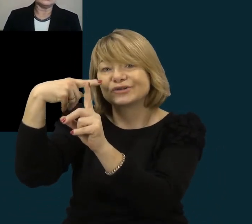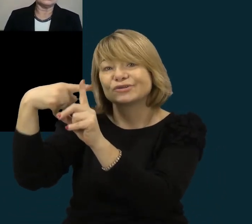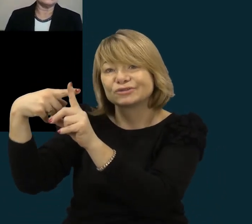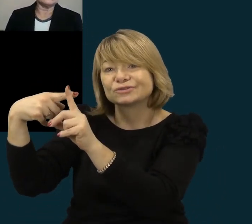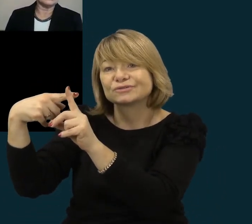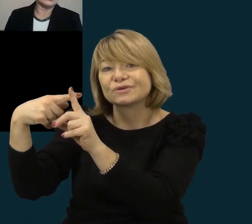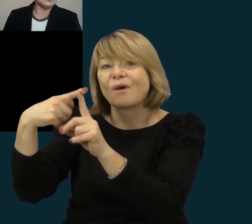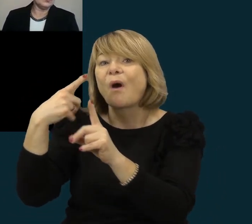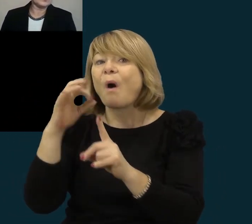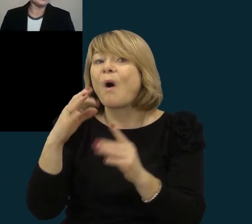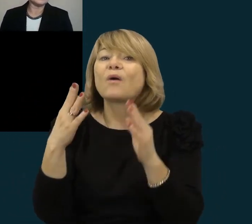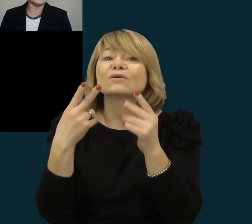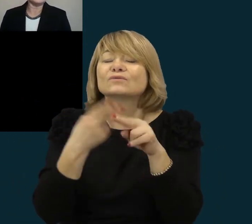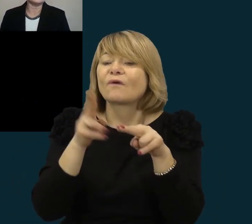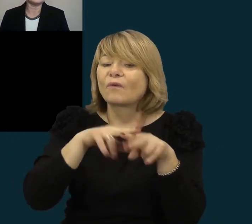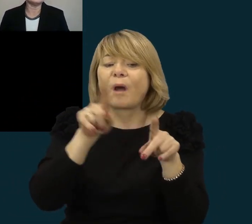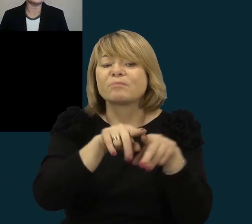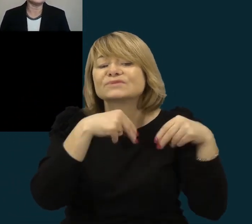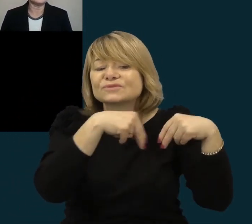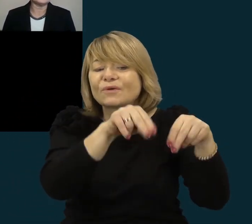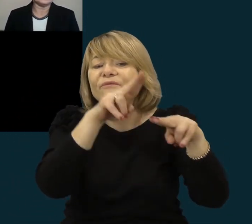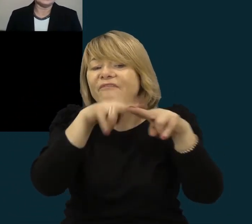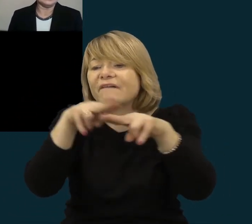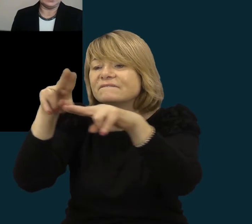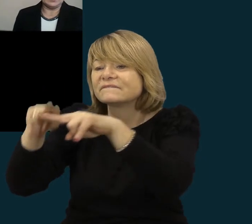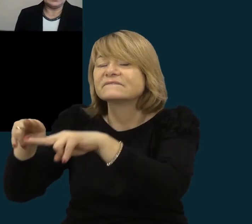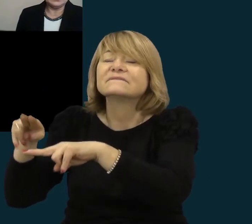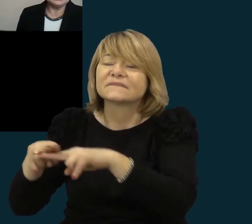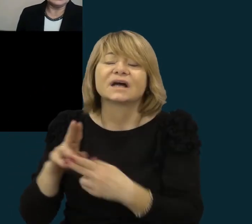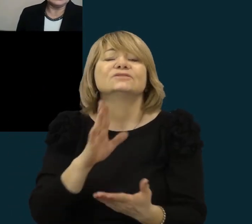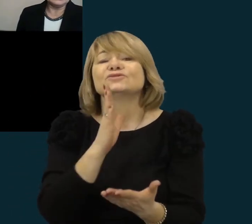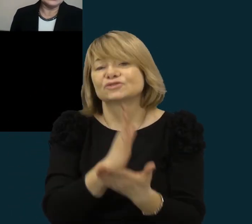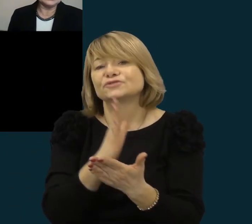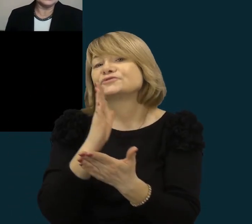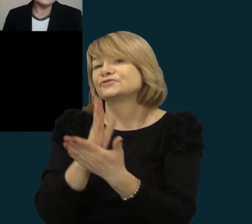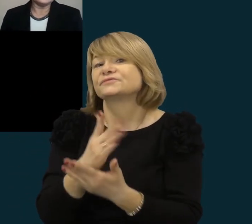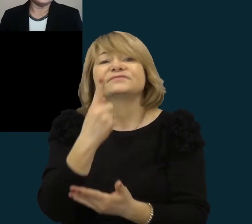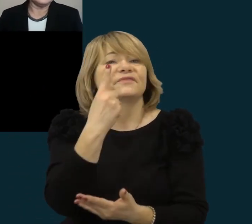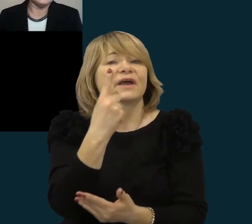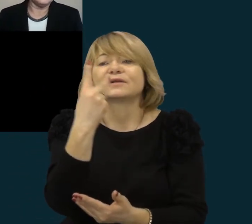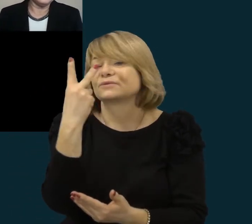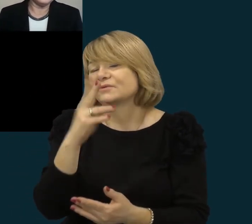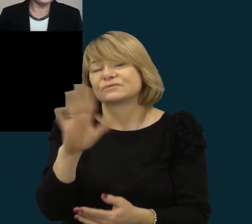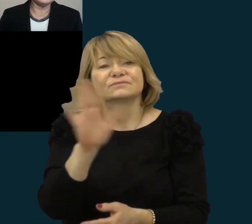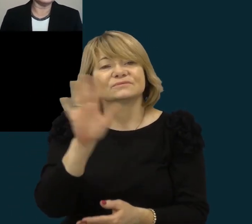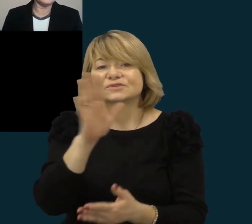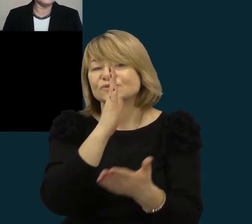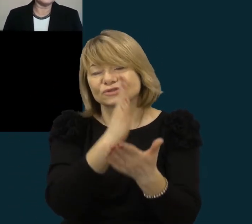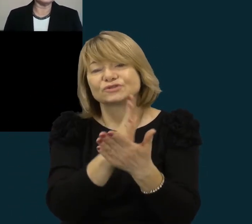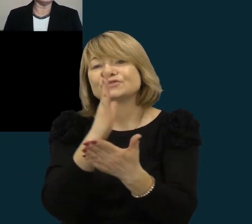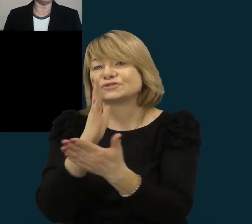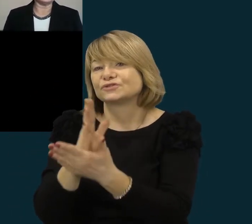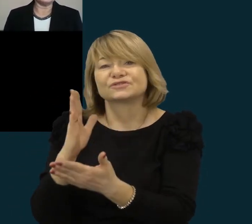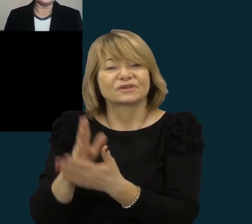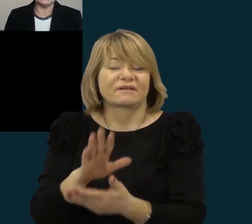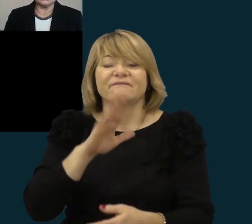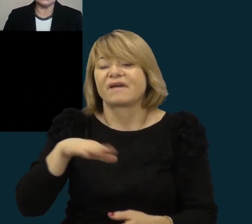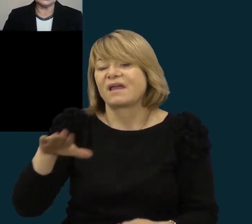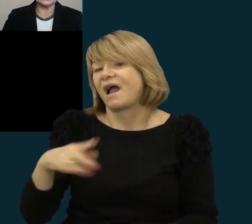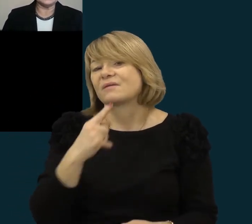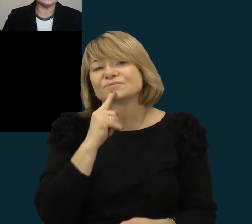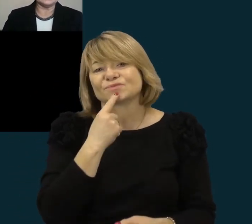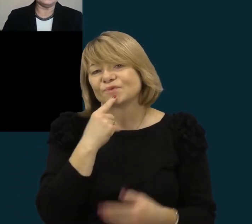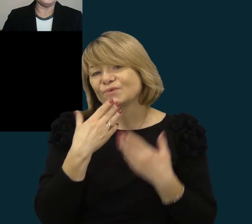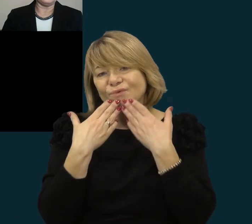tokių sodybų pas mums kaimiškoje vietuviai yra tikrai ne viena ir nebuvo sunku vaikam tą